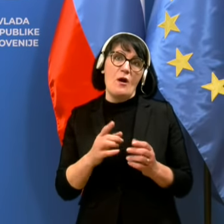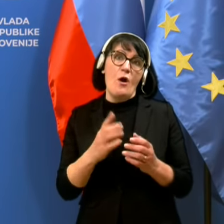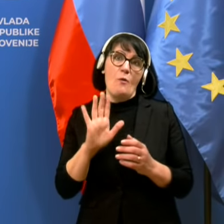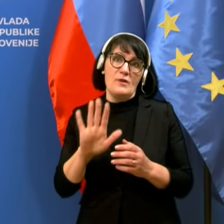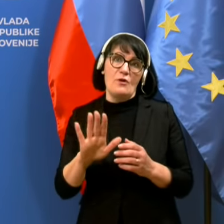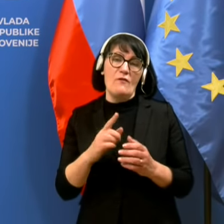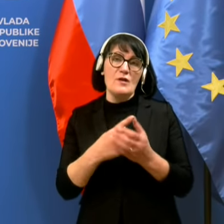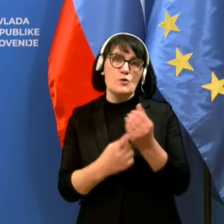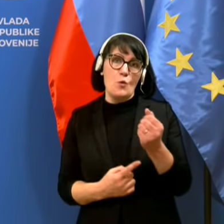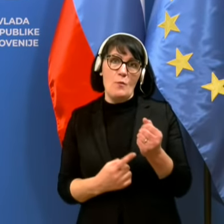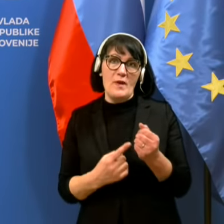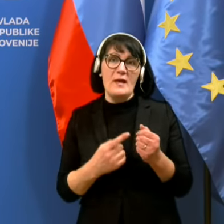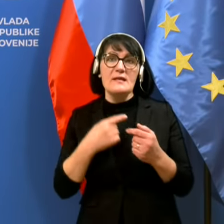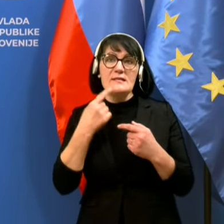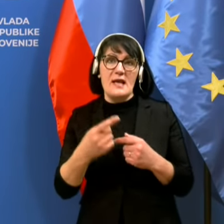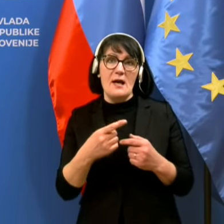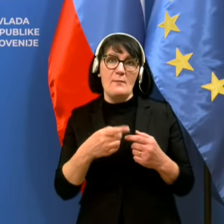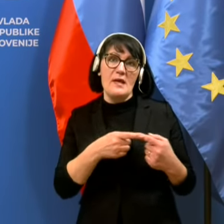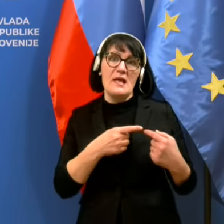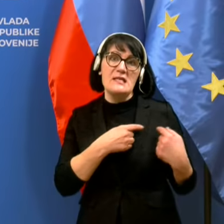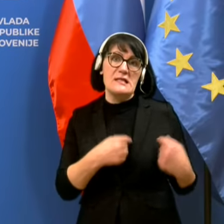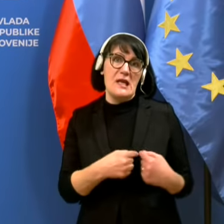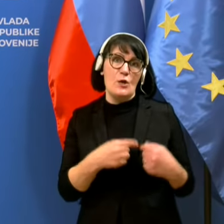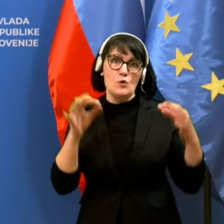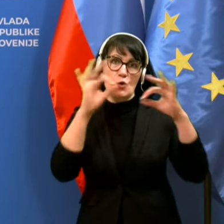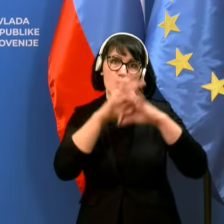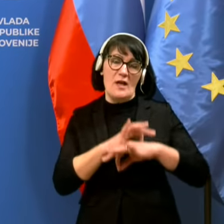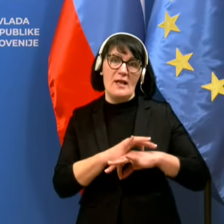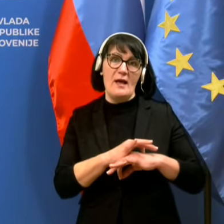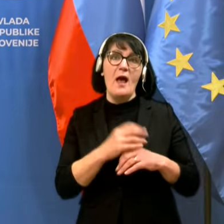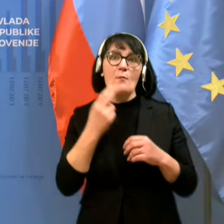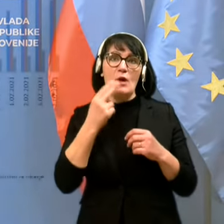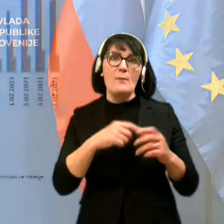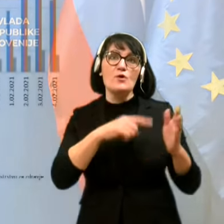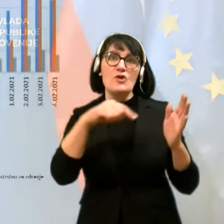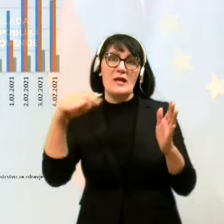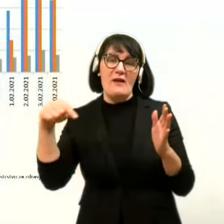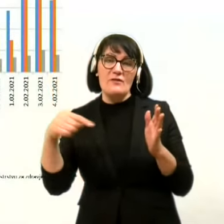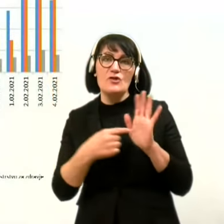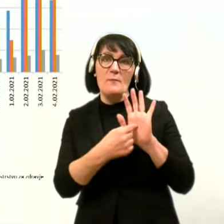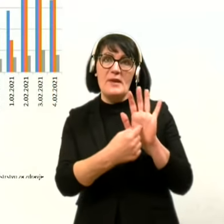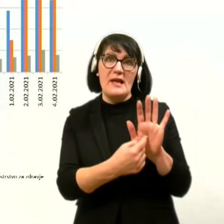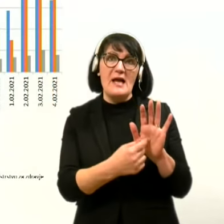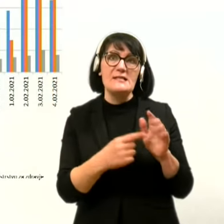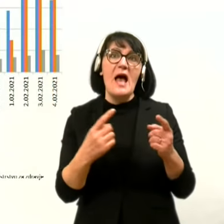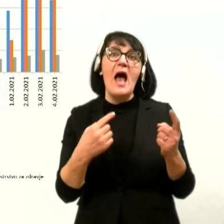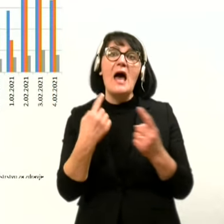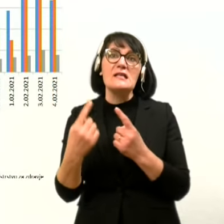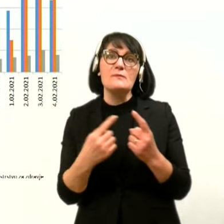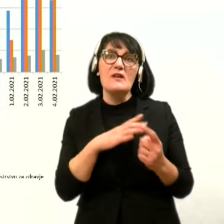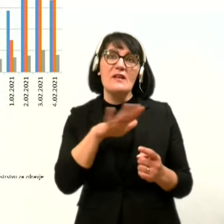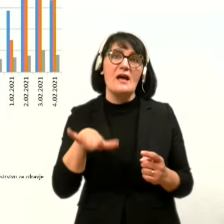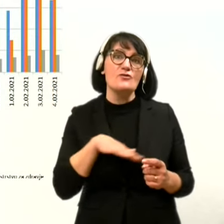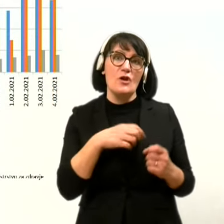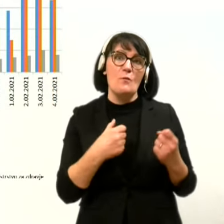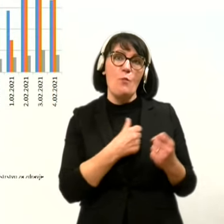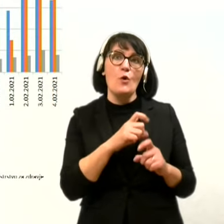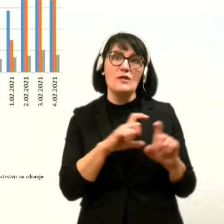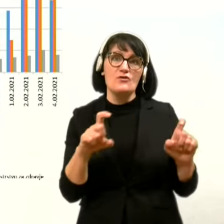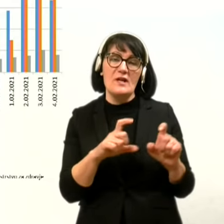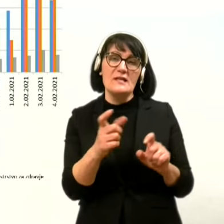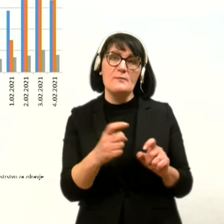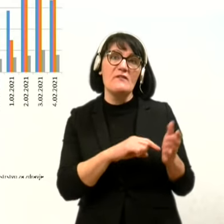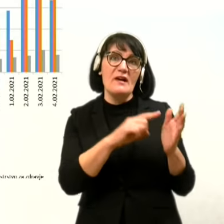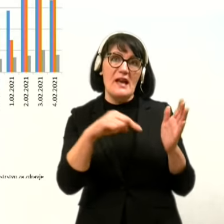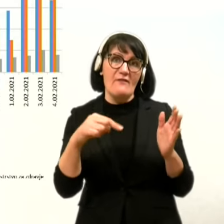izrekam iskreno so žaljem. Poglejmo še grafični prikaz, razmer v naših bolnišnicah. Iz prvega